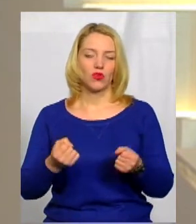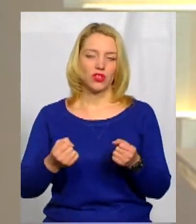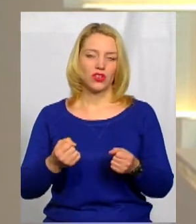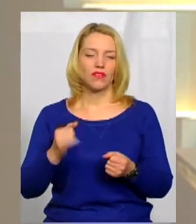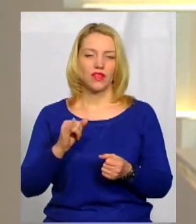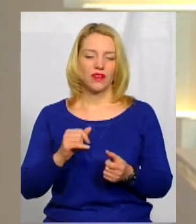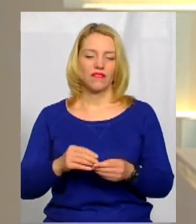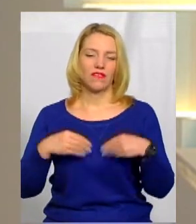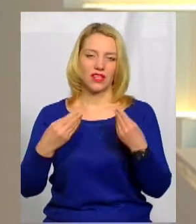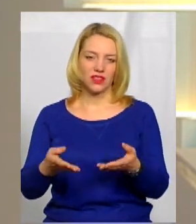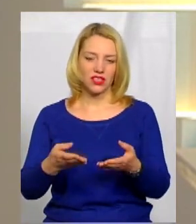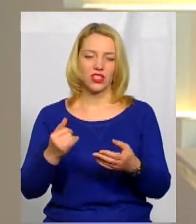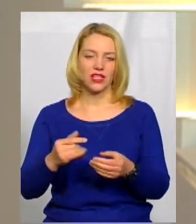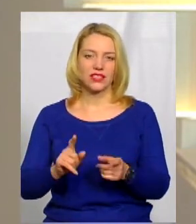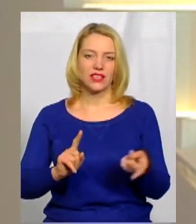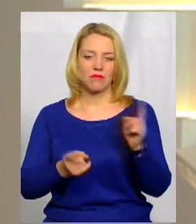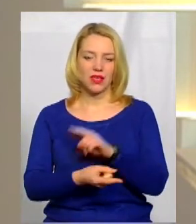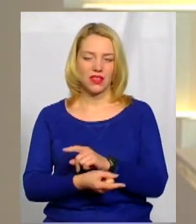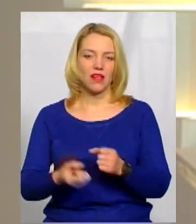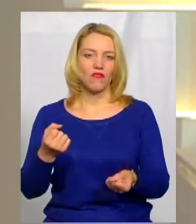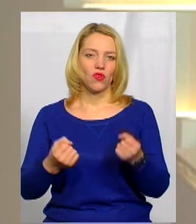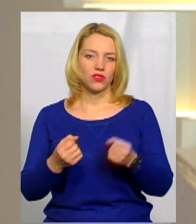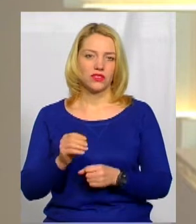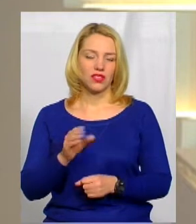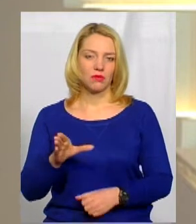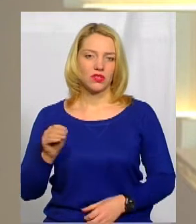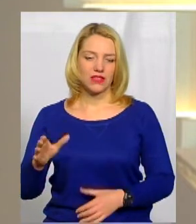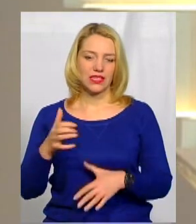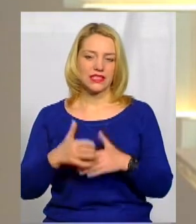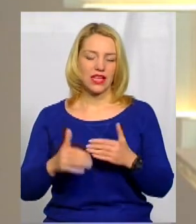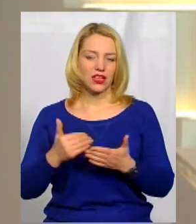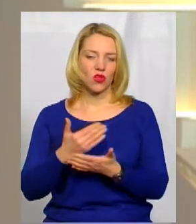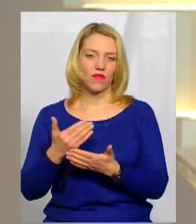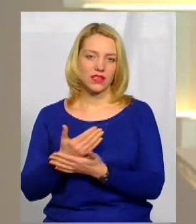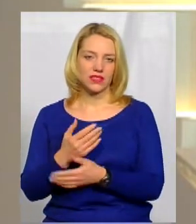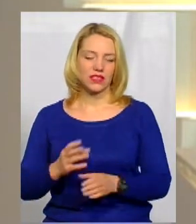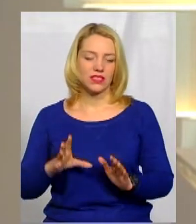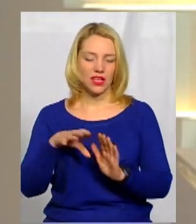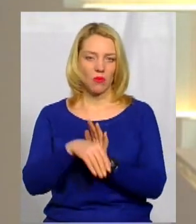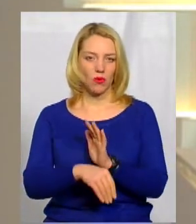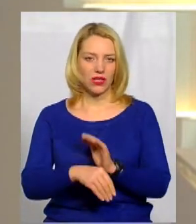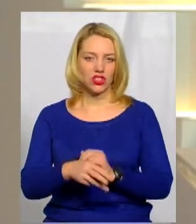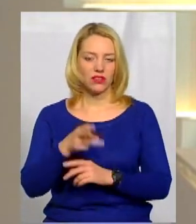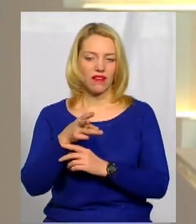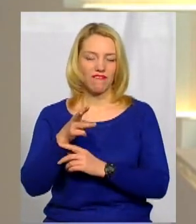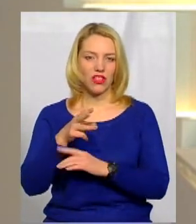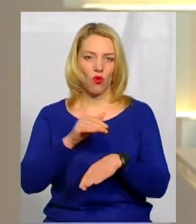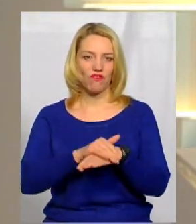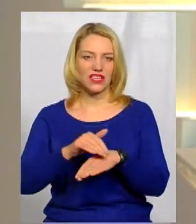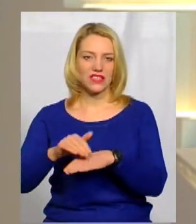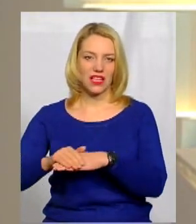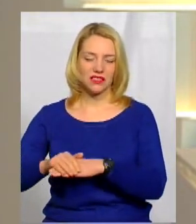видачі та заміни водійських посвідчень. Серед новацій – запровадження відеофіксації